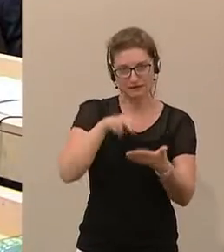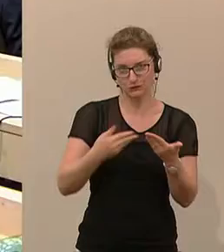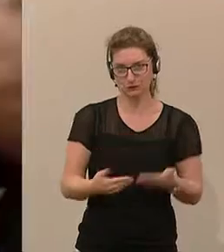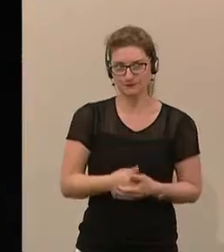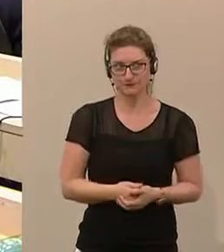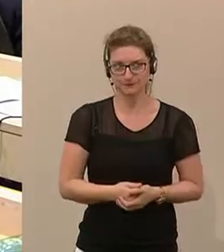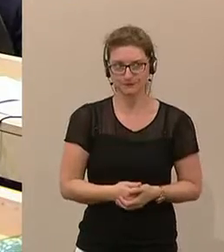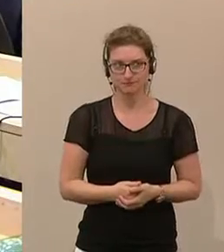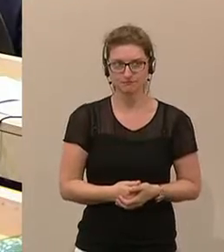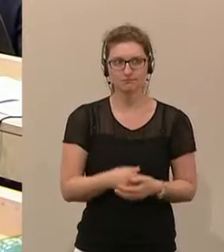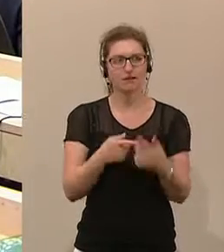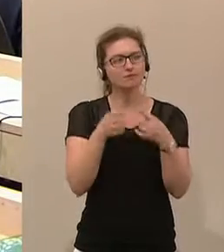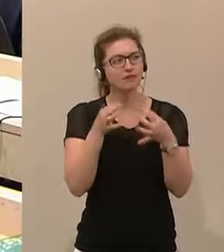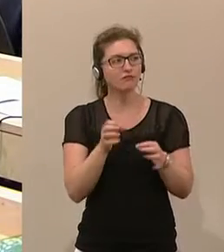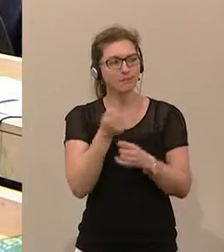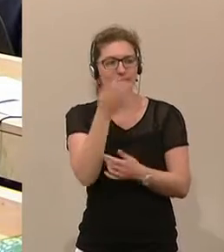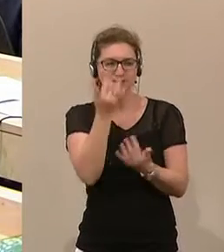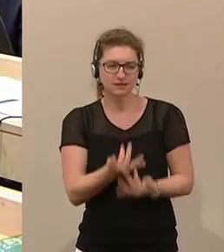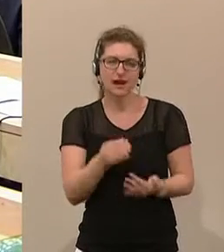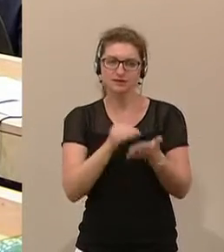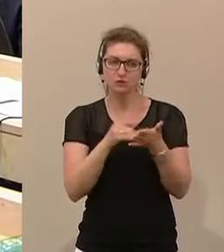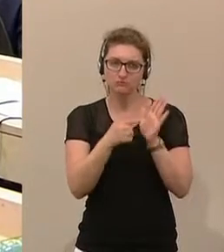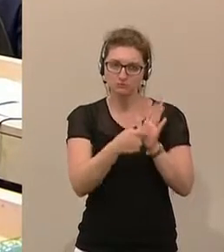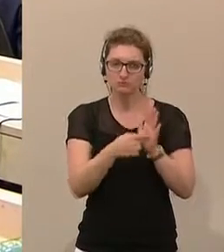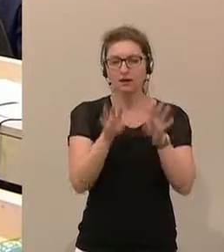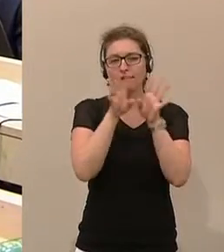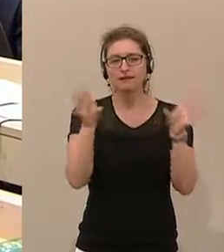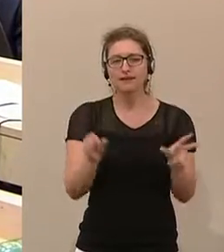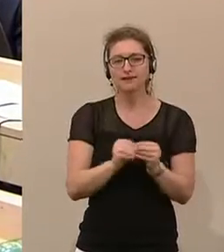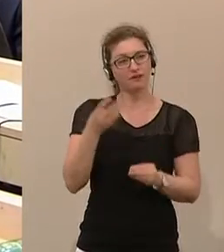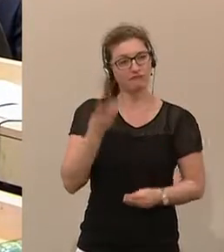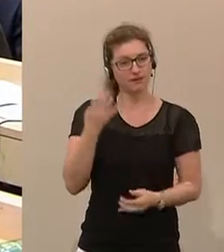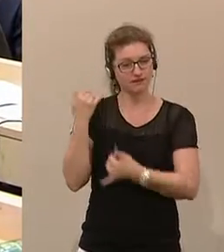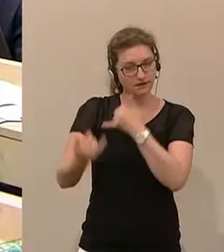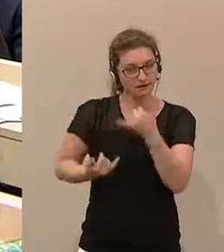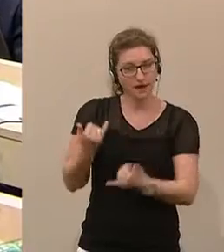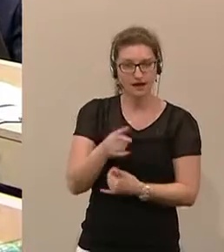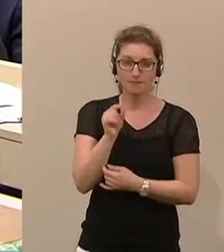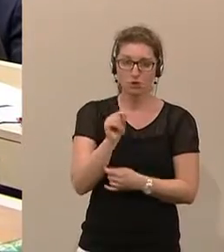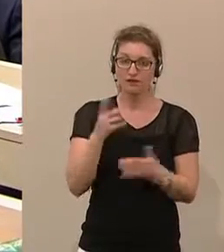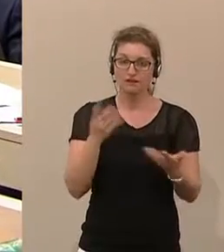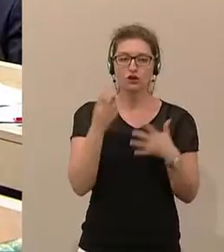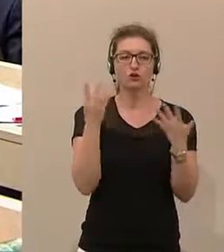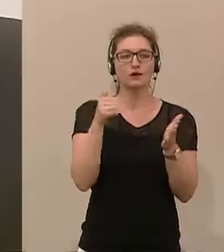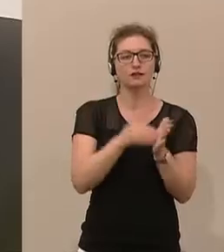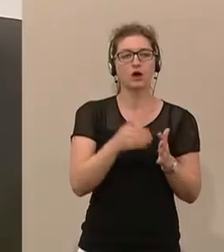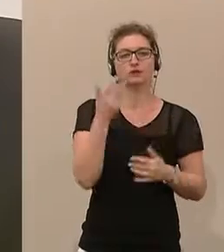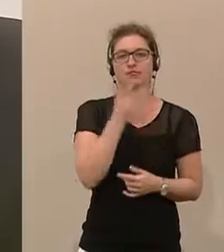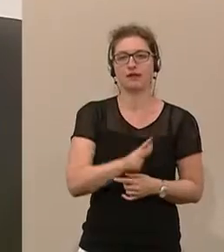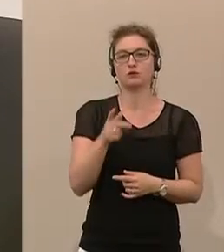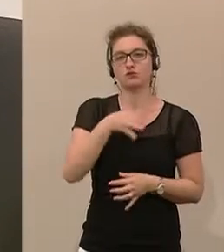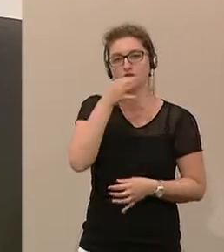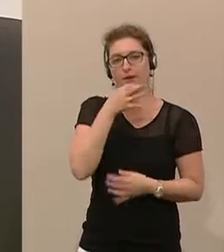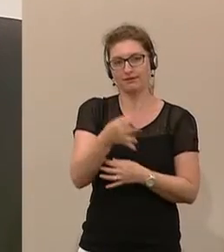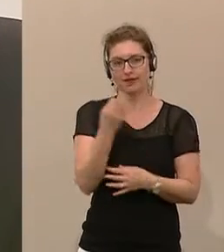darf mit ein paar Zahlen noch aufwarten. Insgesamt 40 Jahre hat bedeutet 9.300 Sprechtage